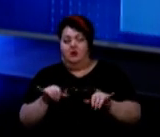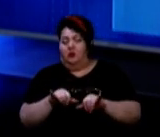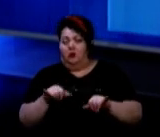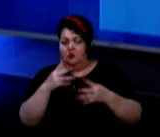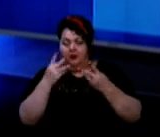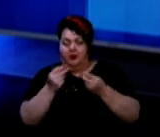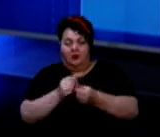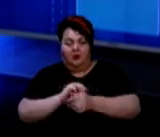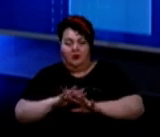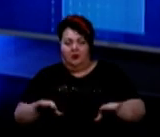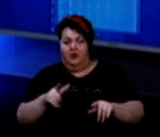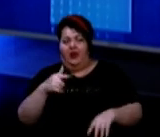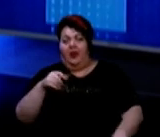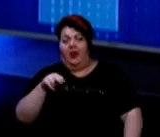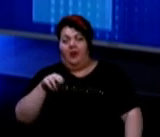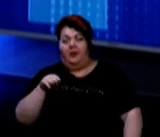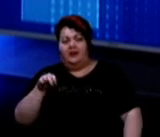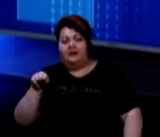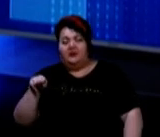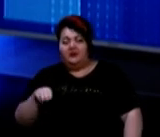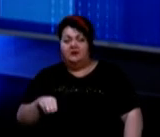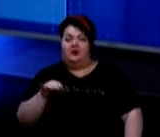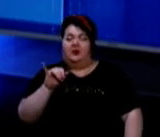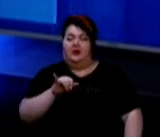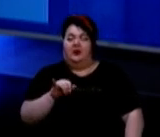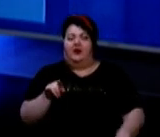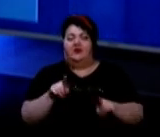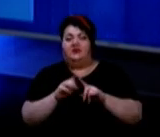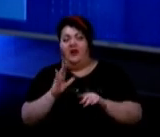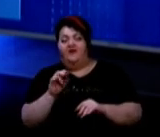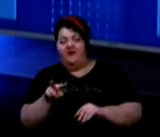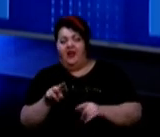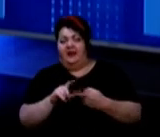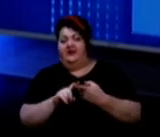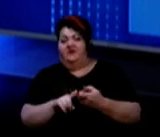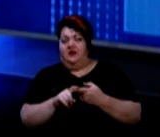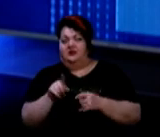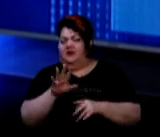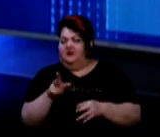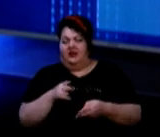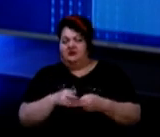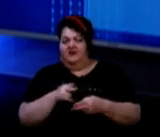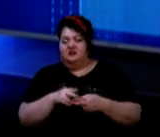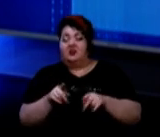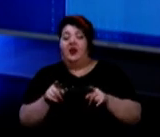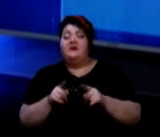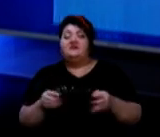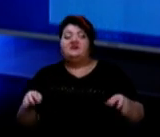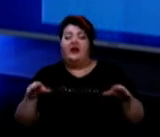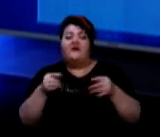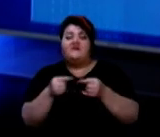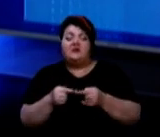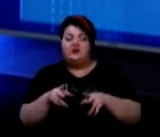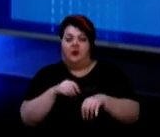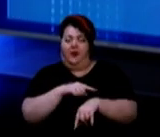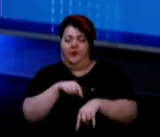Це і гепатити, і все-таки вілінфекція. Це не заважає. Тобто все визначено по годинам,